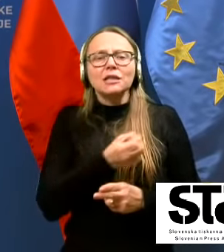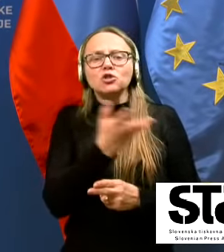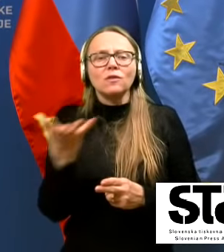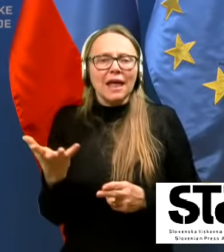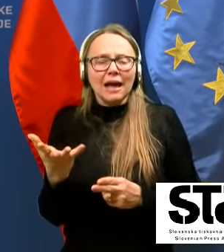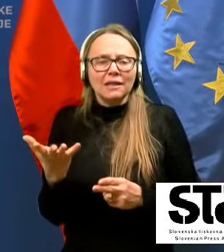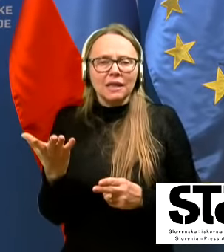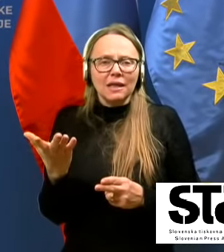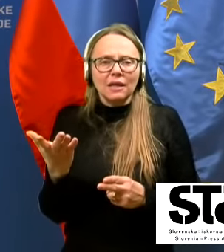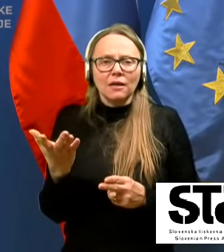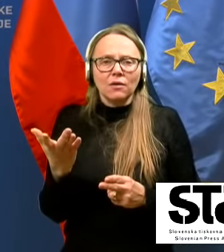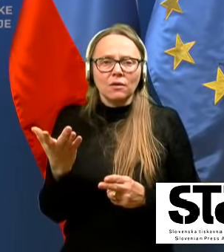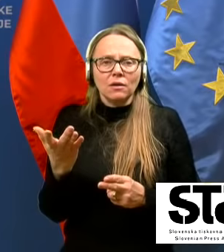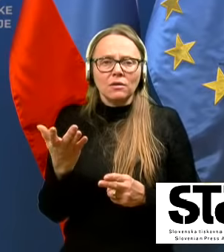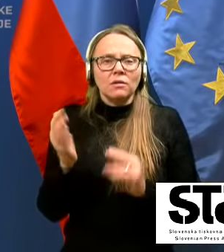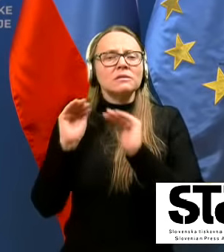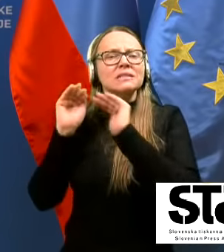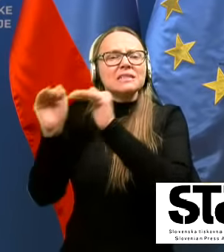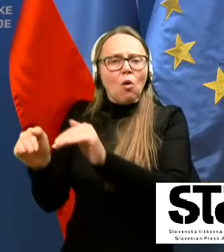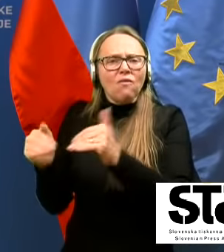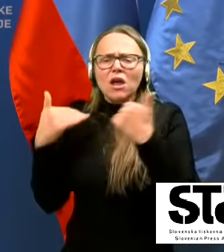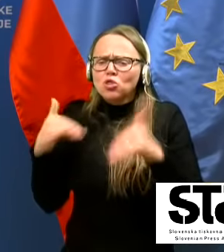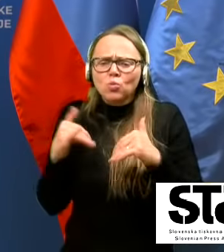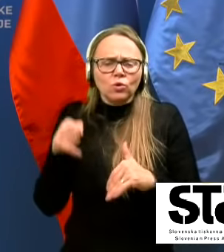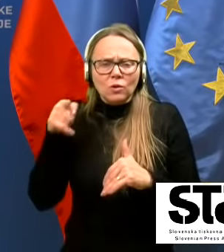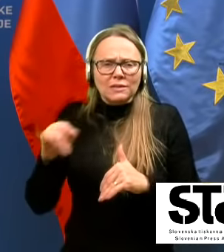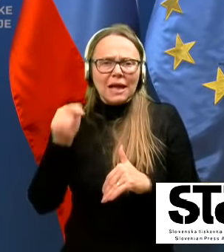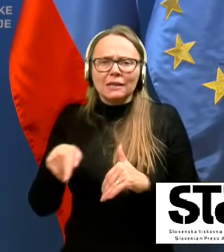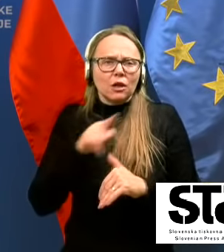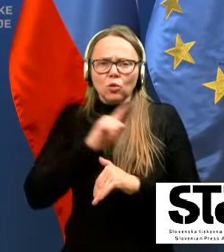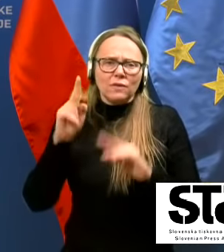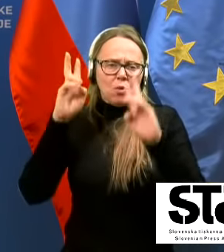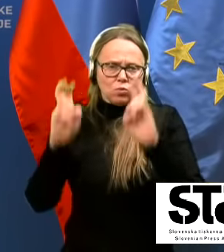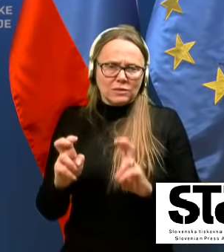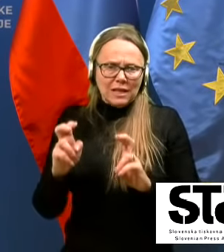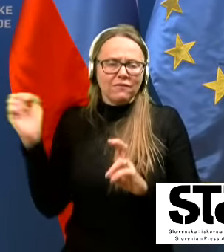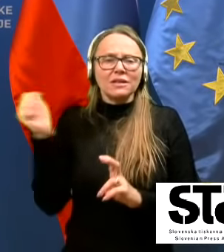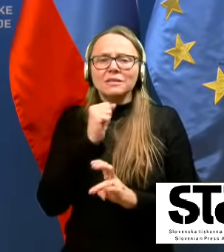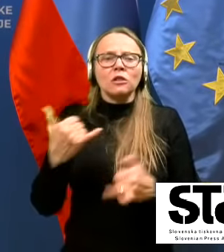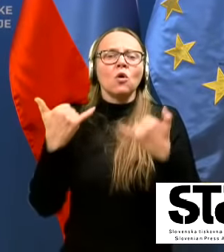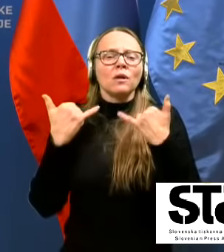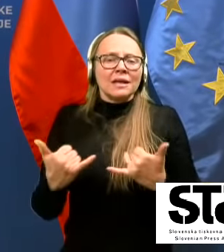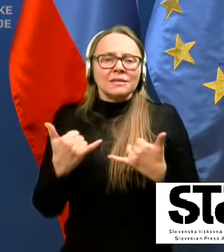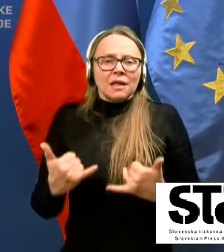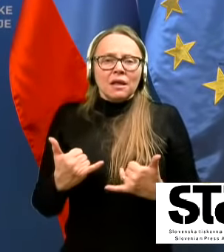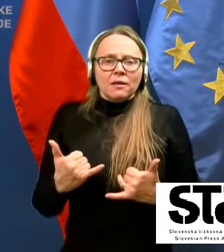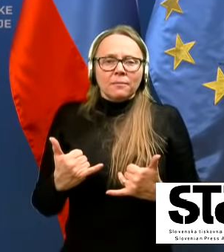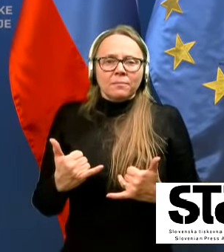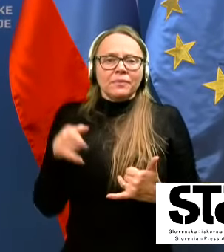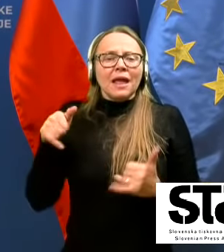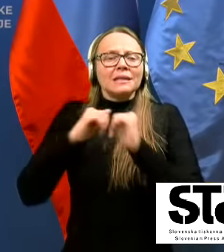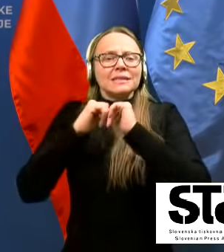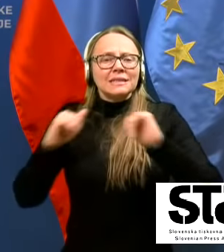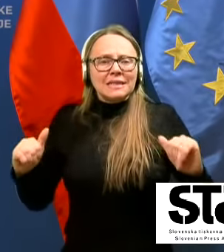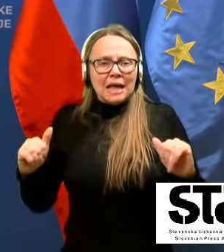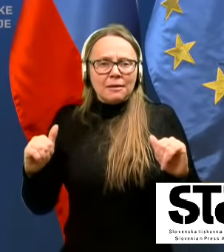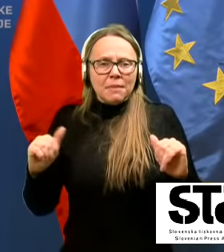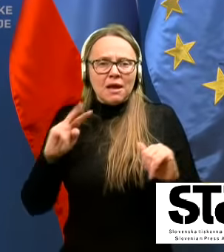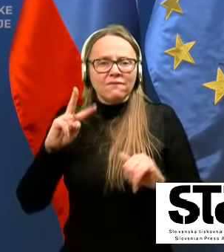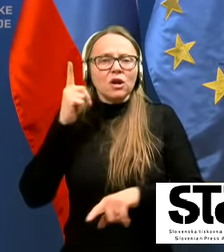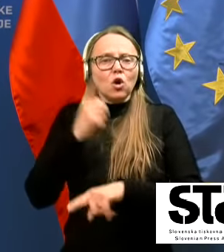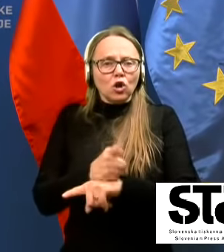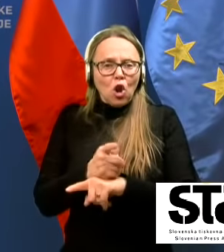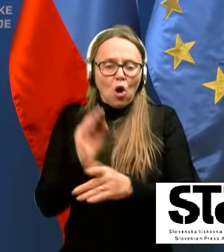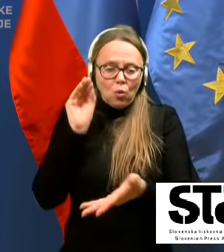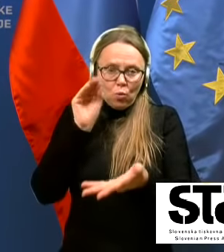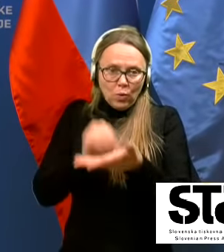nekako zagovarjali nujnost tega, da se to ne ustavi, zato je sedaj ta izjema v odlok